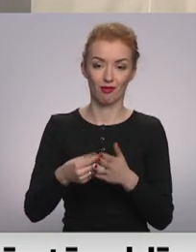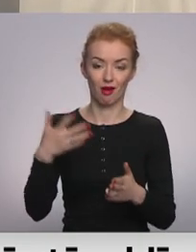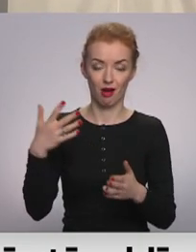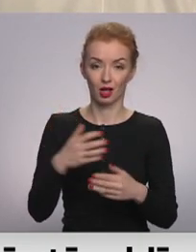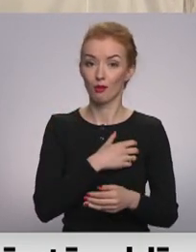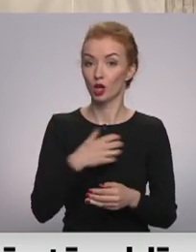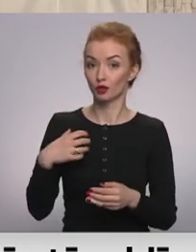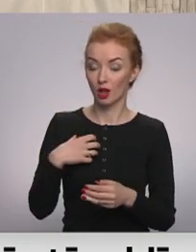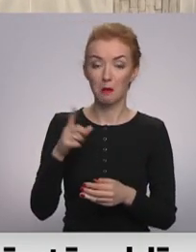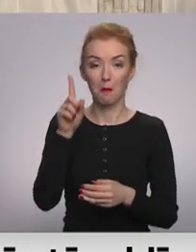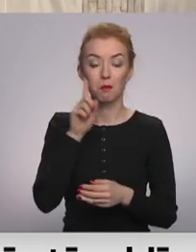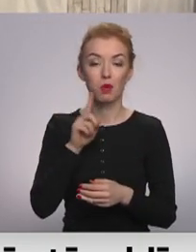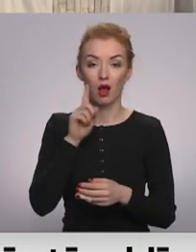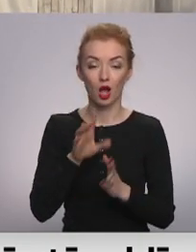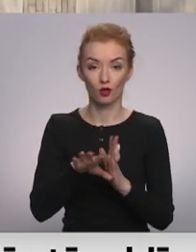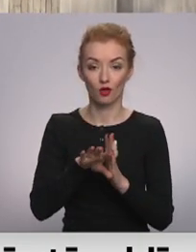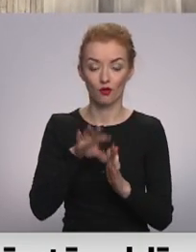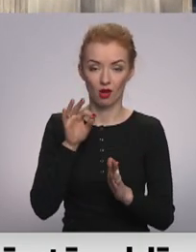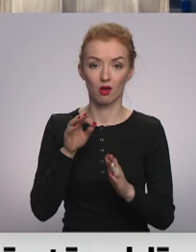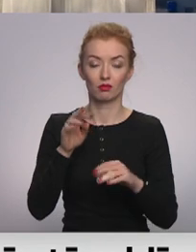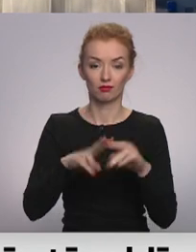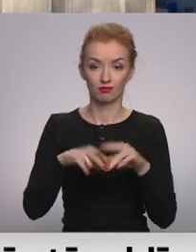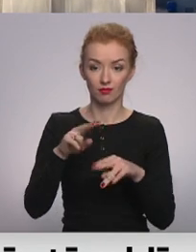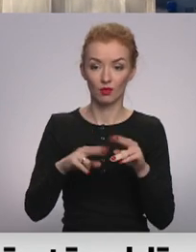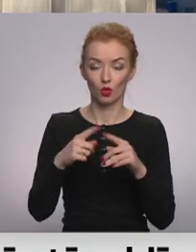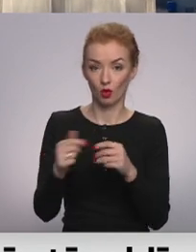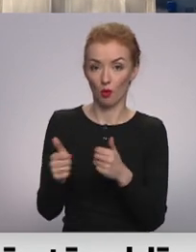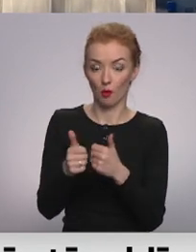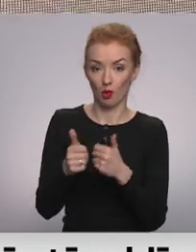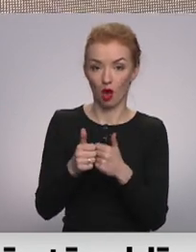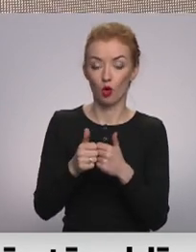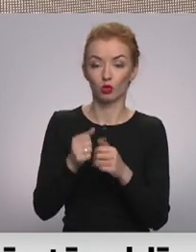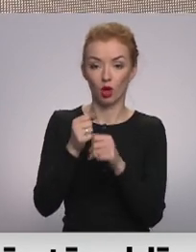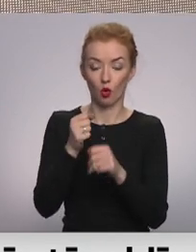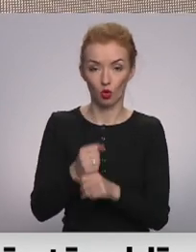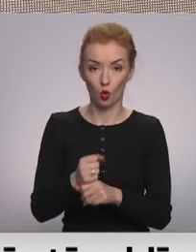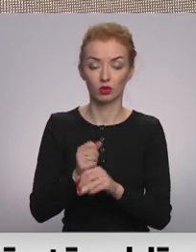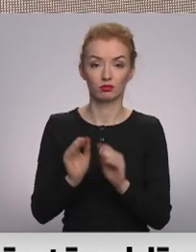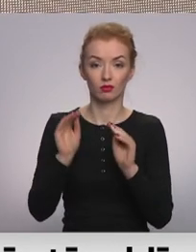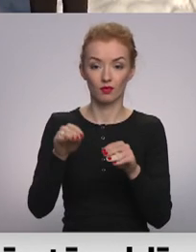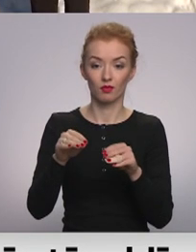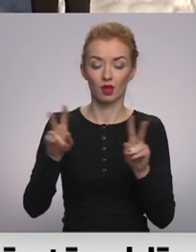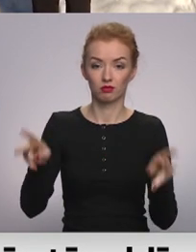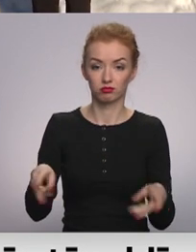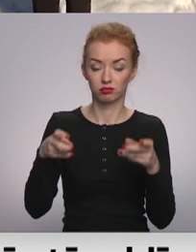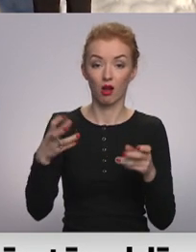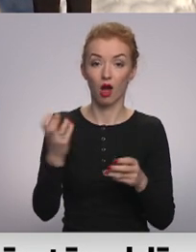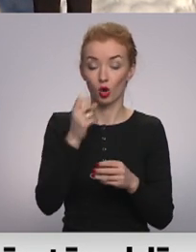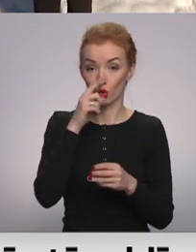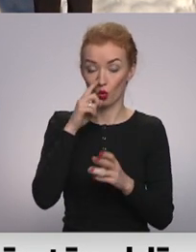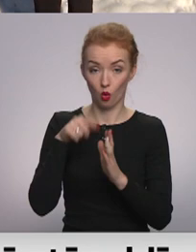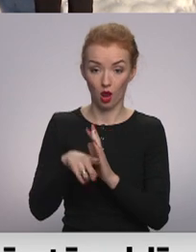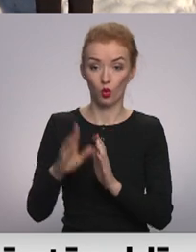Pašvaldība kā pagaidu variantu izlēmusi uz būvēt un līdzās esošēja autostai novietot moduļu ēku ar labierīcībām,